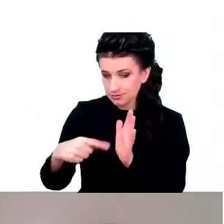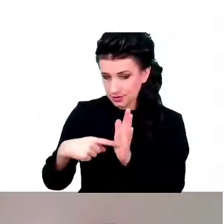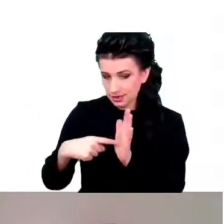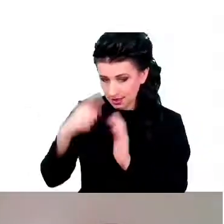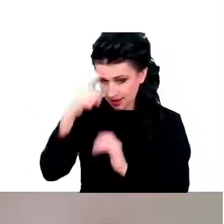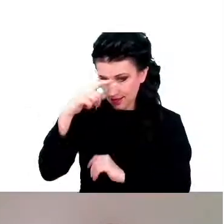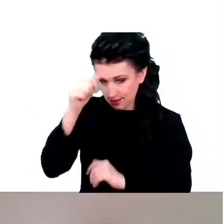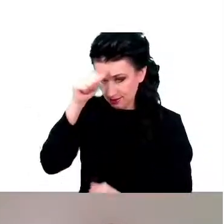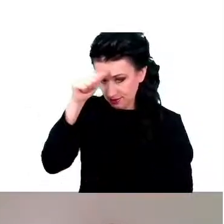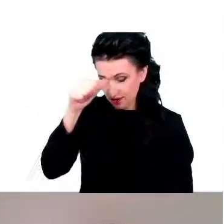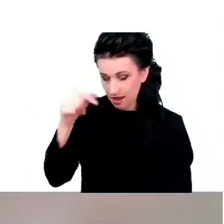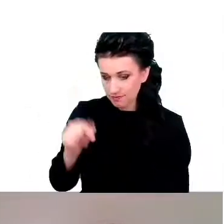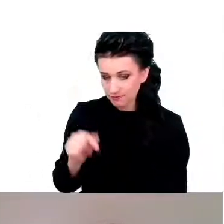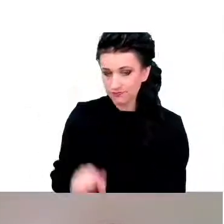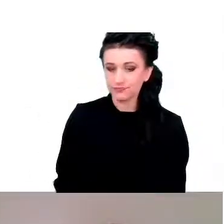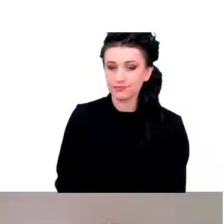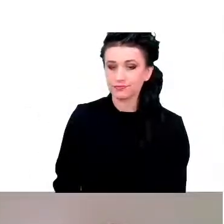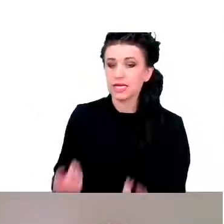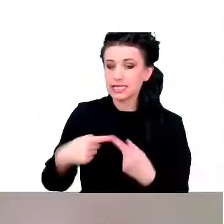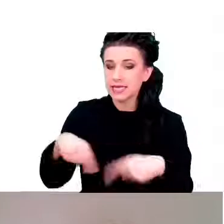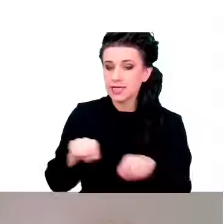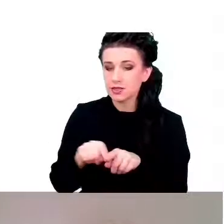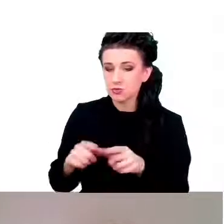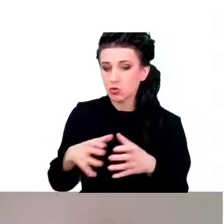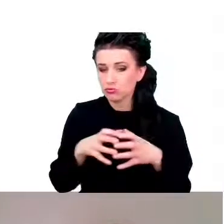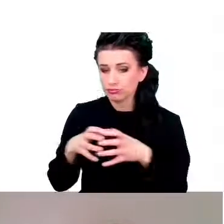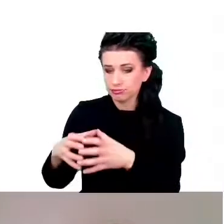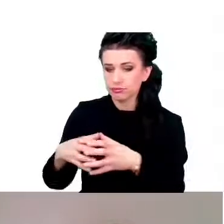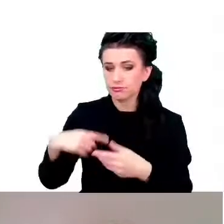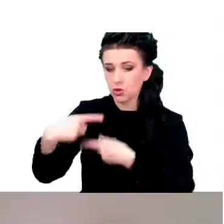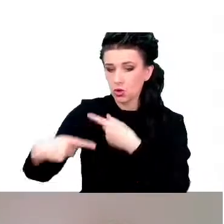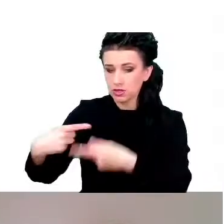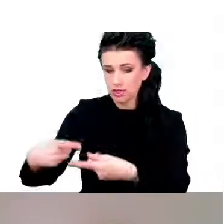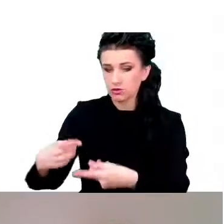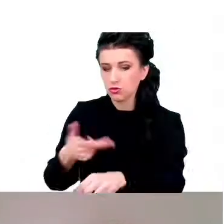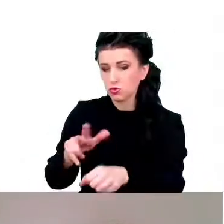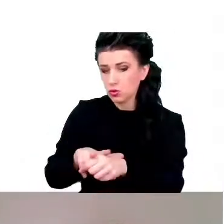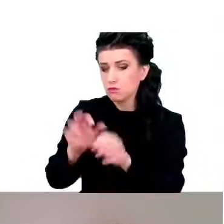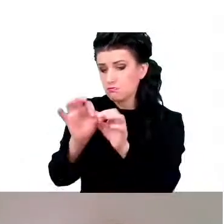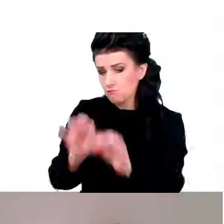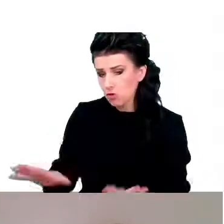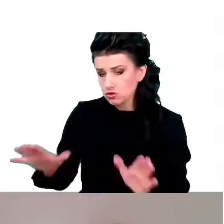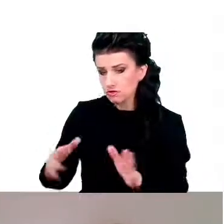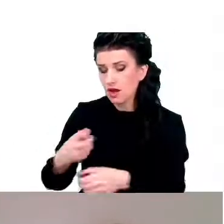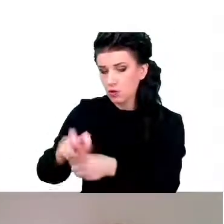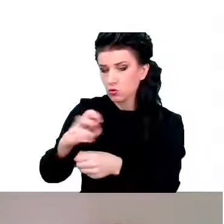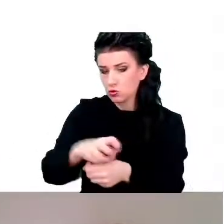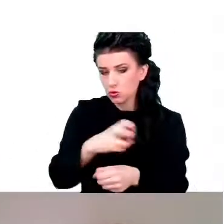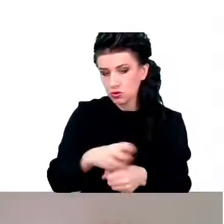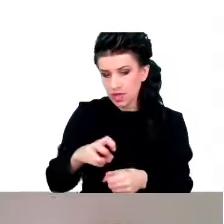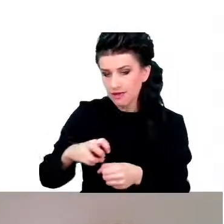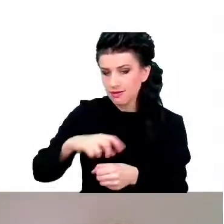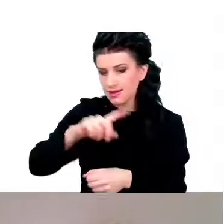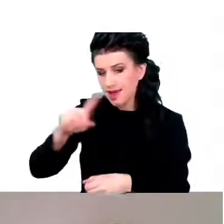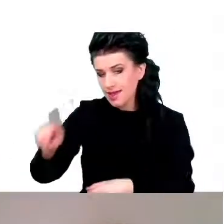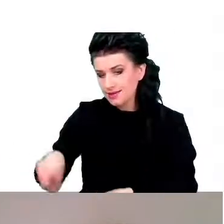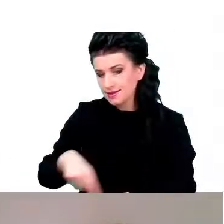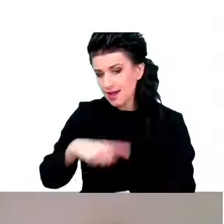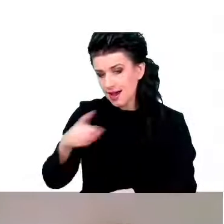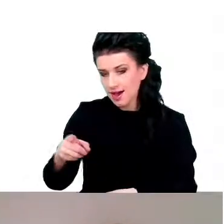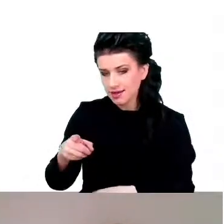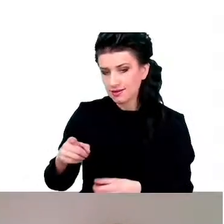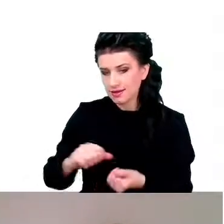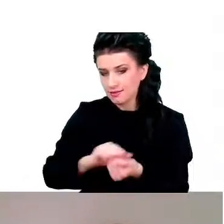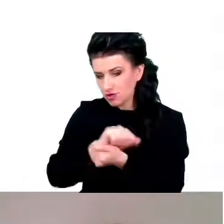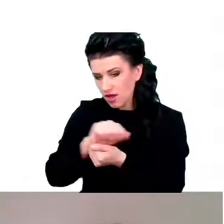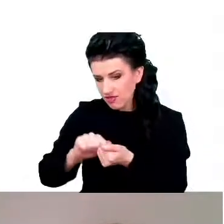jest zespołem procesów pozwalających na usuwanie i recycling tych